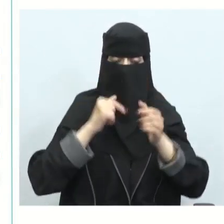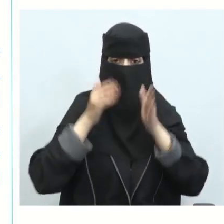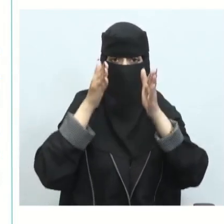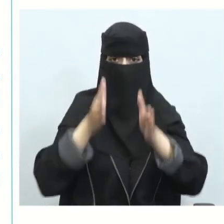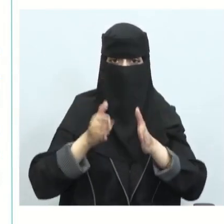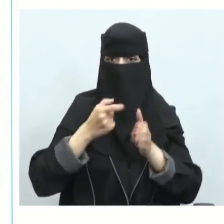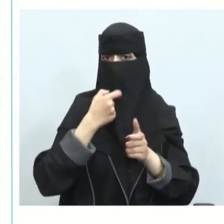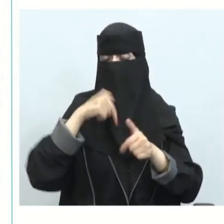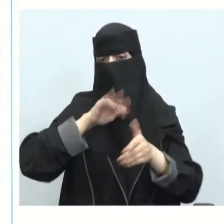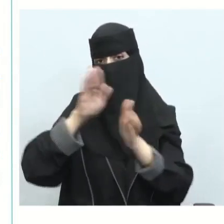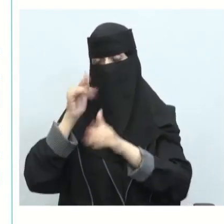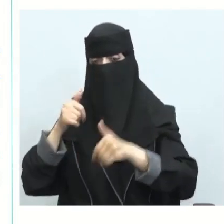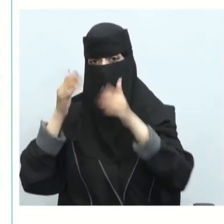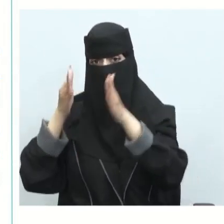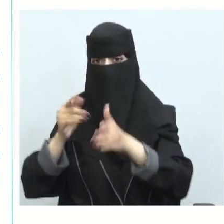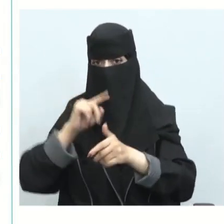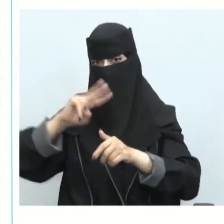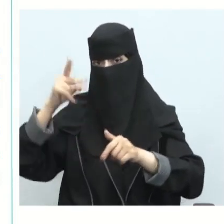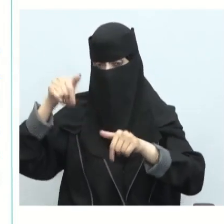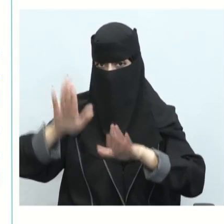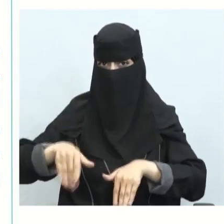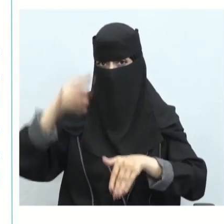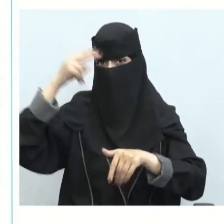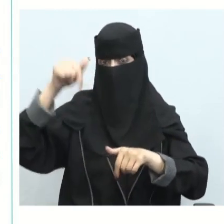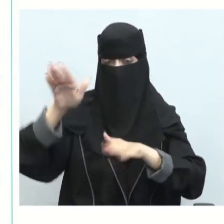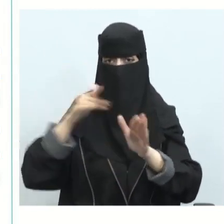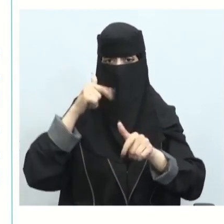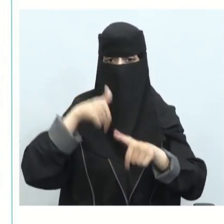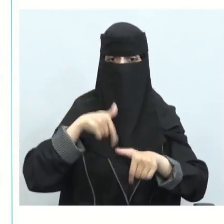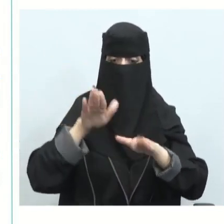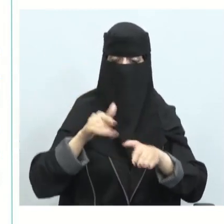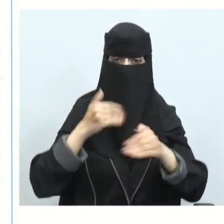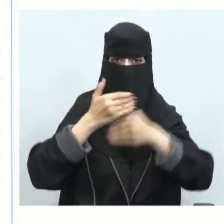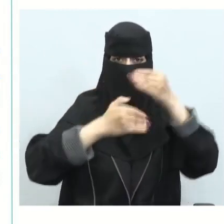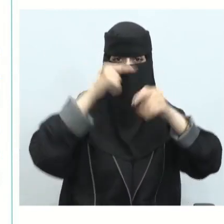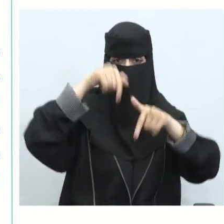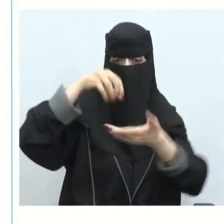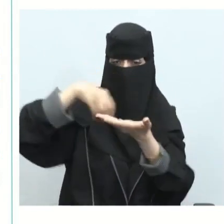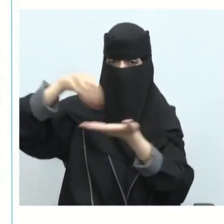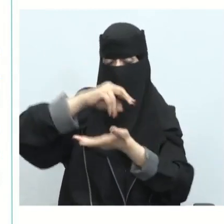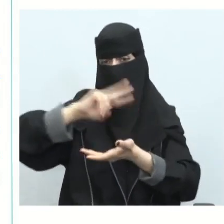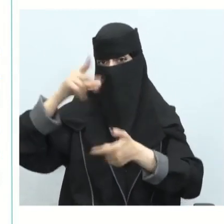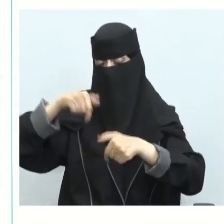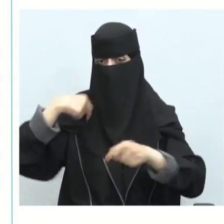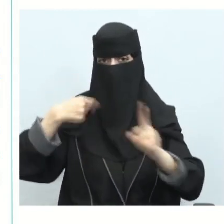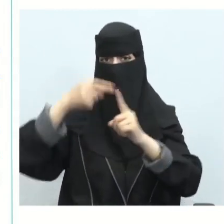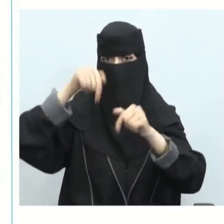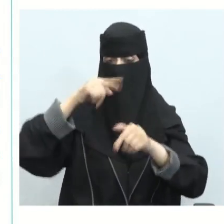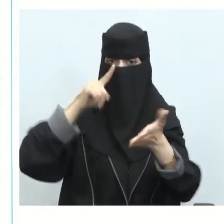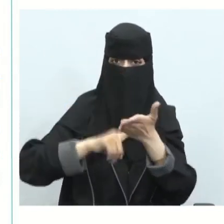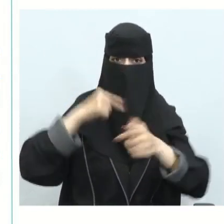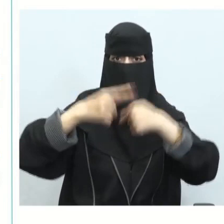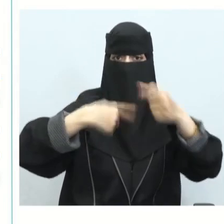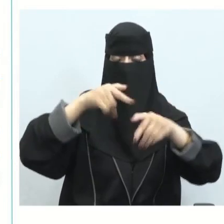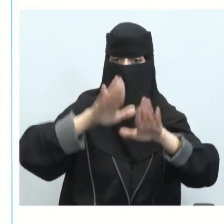الرياضة أو قطارات الأخرى التي في المملكة والتي تحت الإنشاء أيضا في المدن الأخرى كل ذلك الهدف منه هو أن يكون